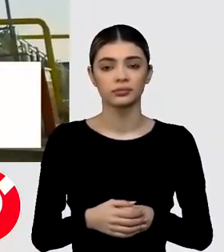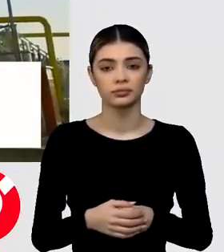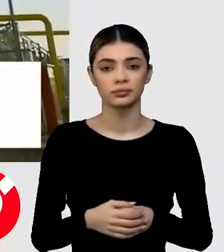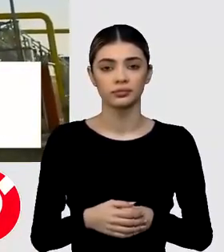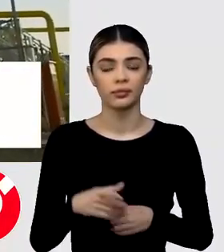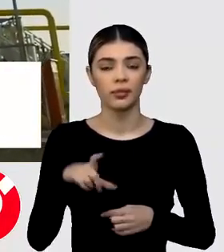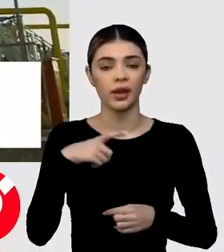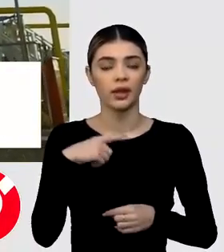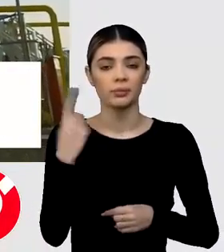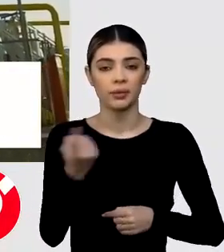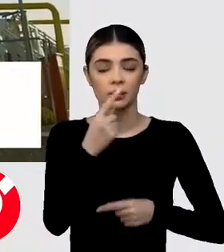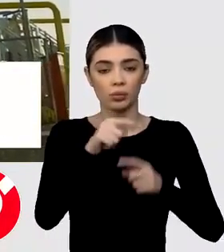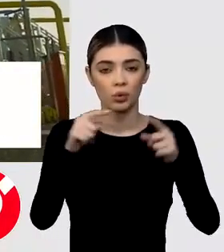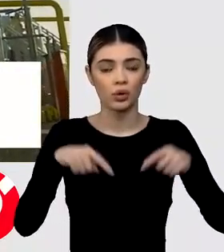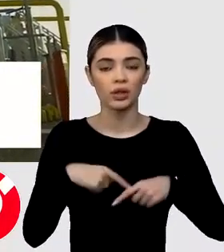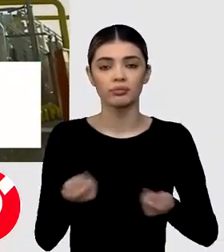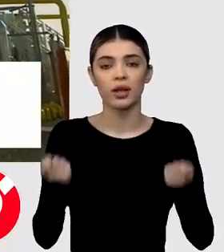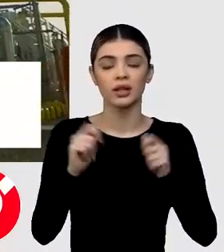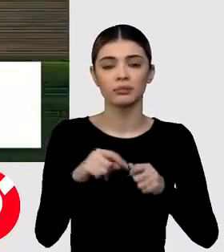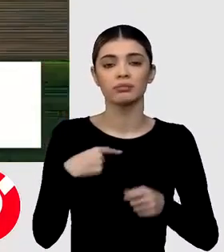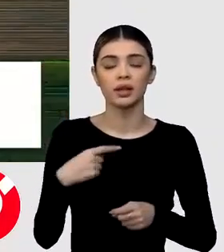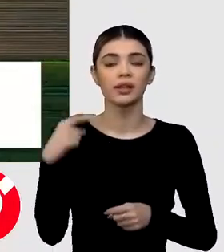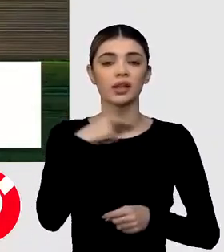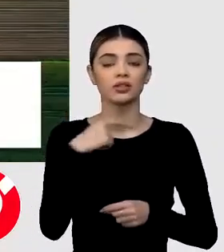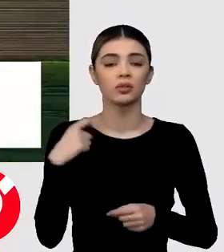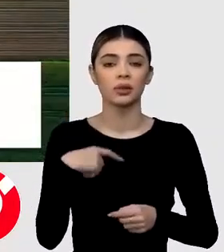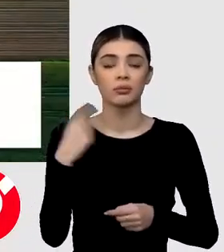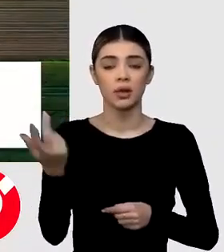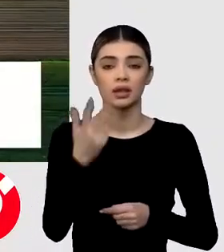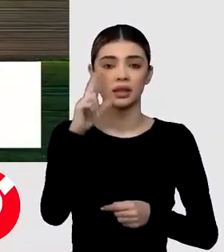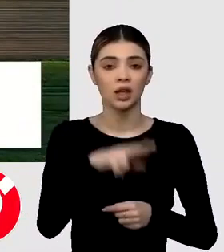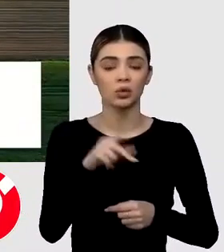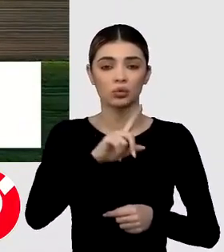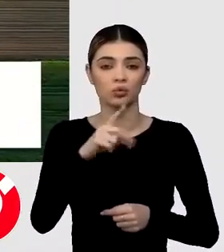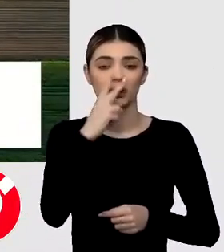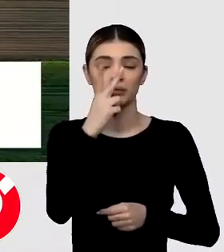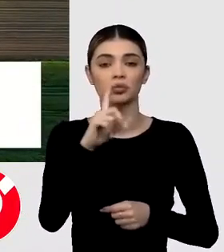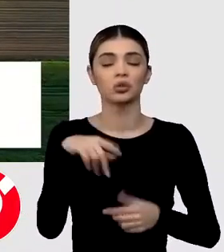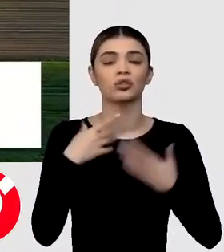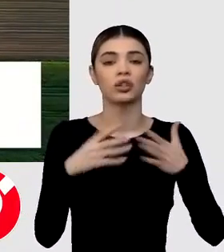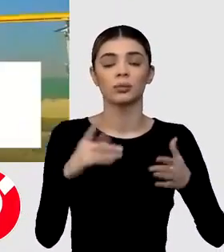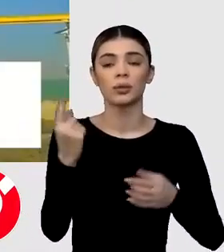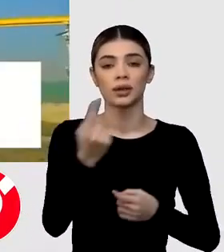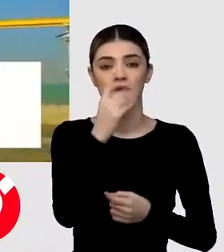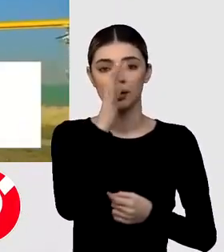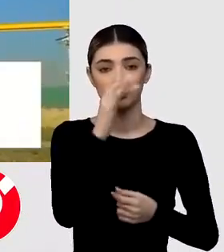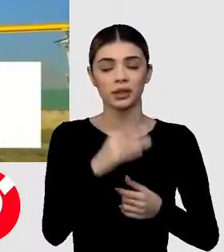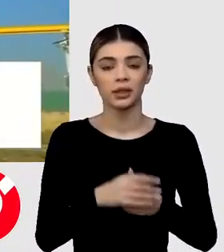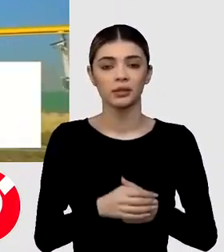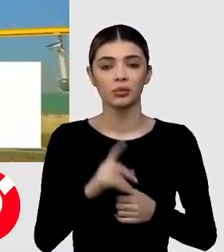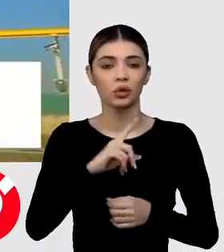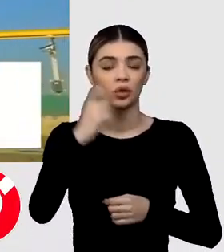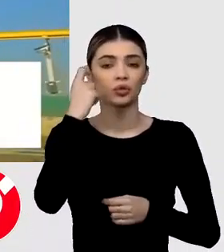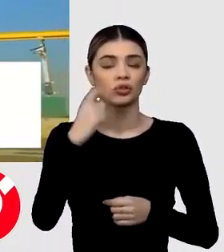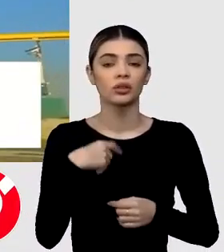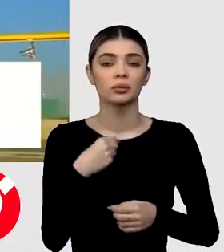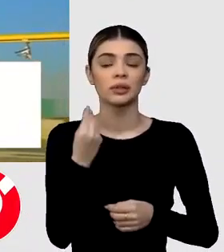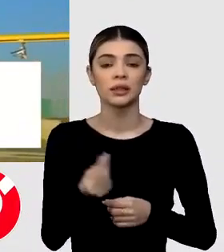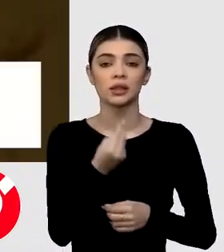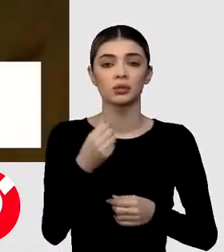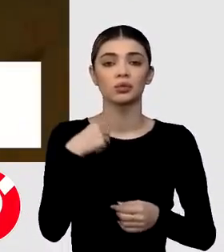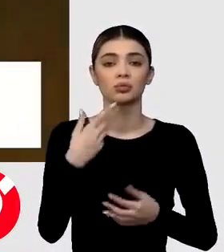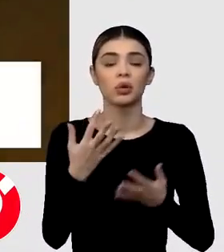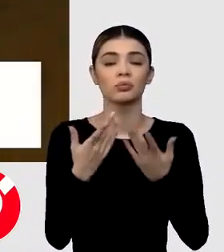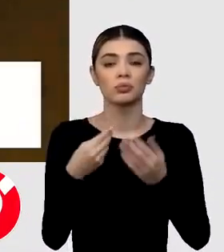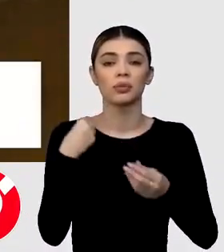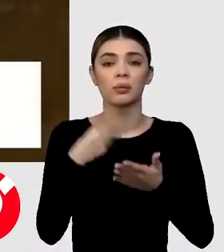pe semne pe trei luni, de vreme ce acesta nou începe de la 1 aprilie. Deci nu știm exact care va fi